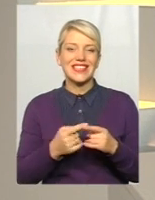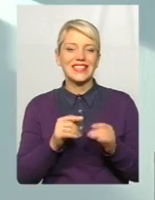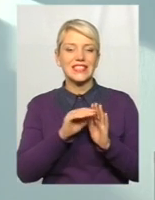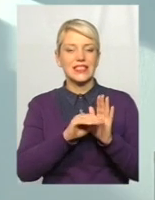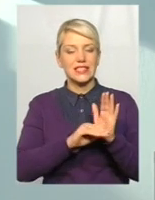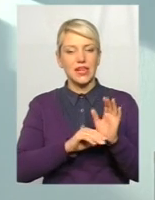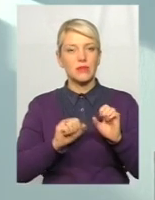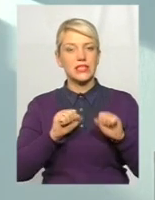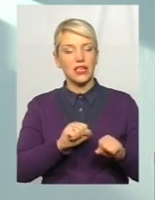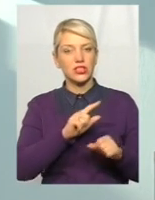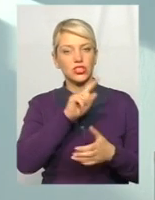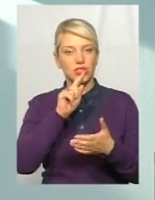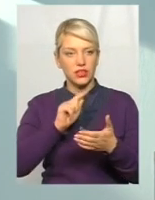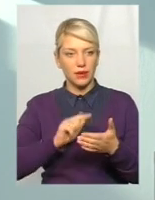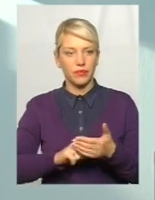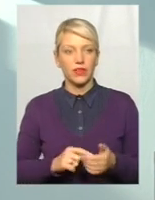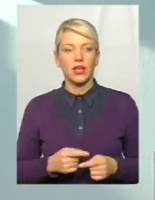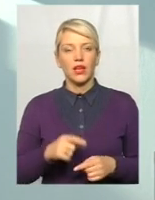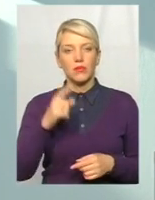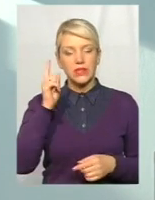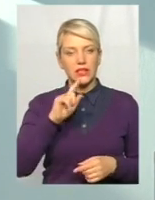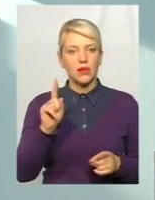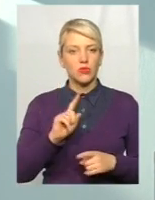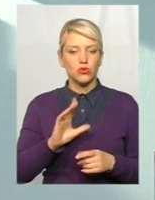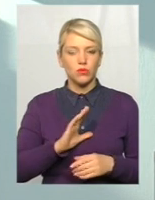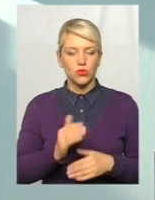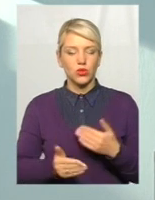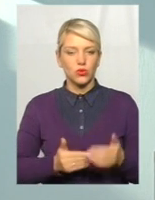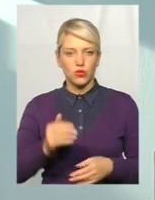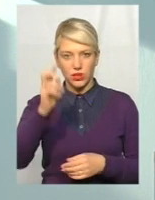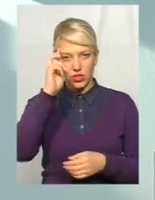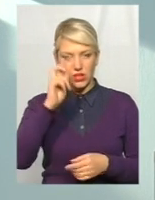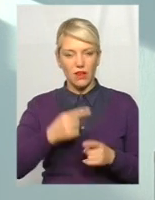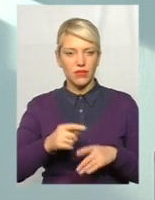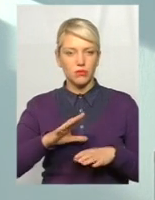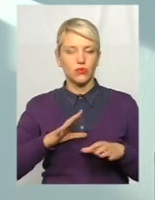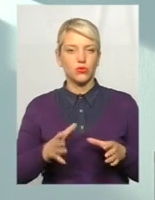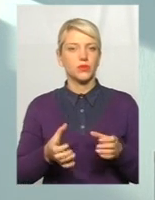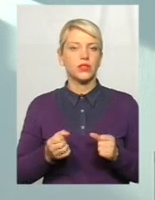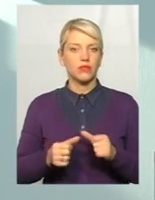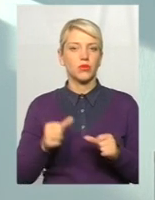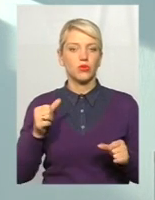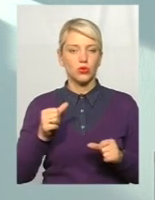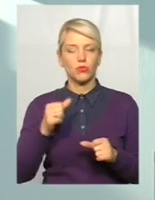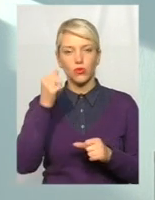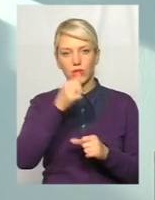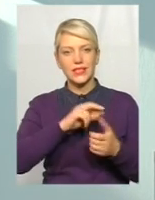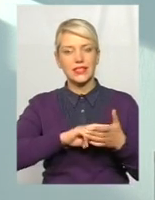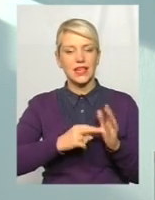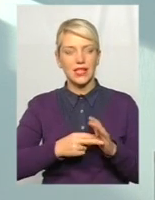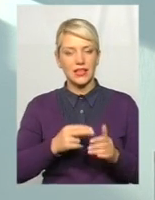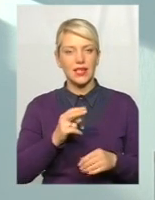Ну, щодо кібербезпеки, знаємо всі, що були певні кроки держави. Було прийнято в минулому році стратегі кібербезпеки,